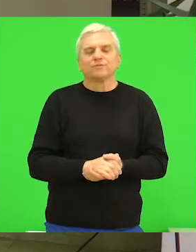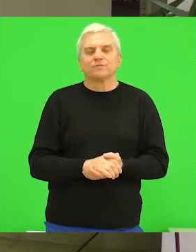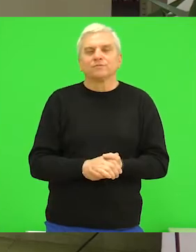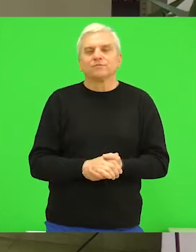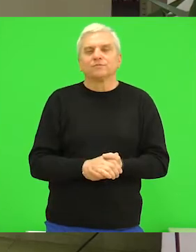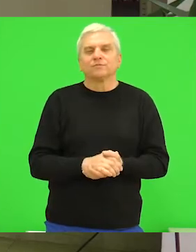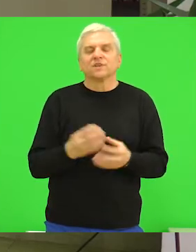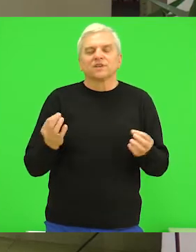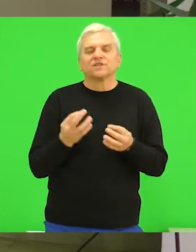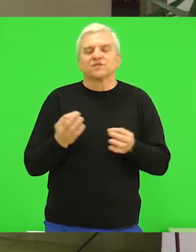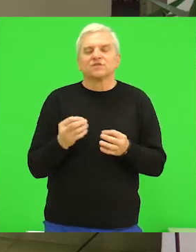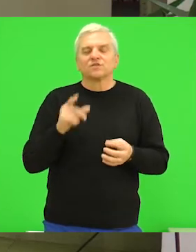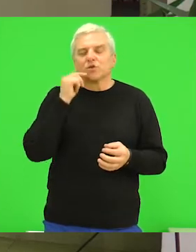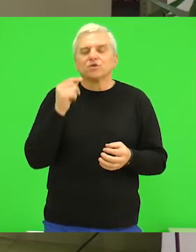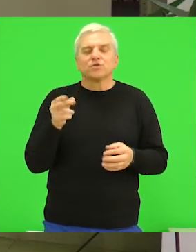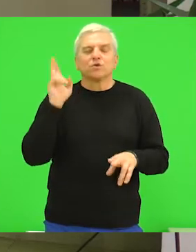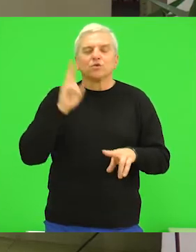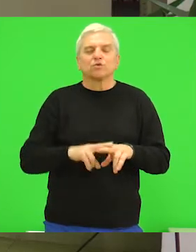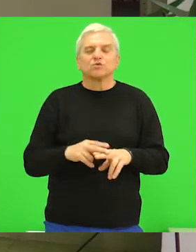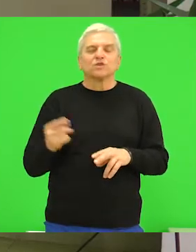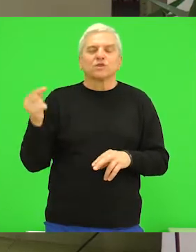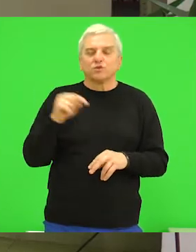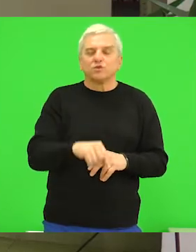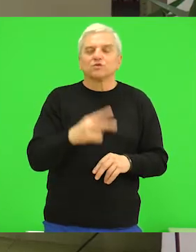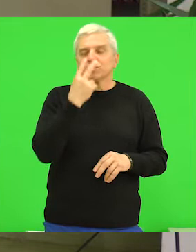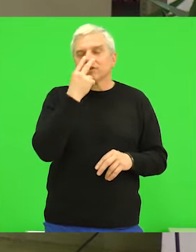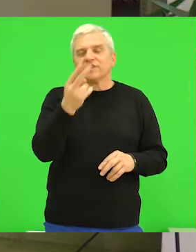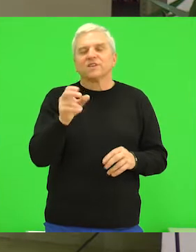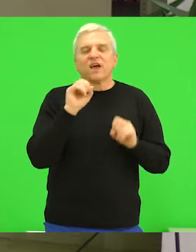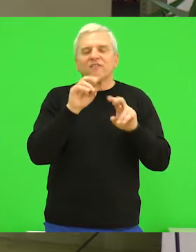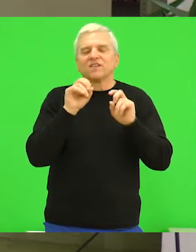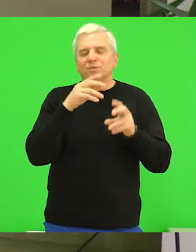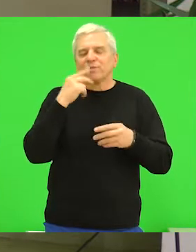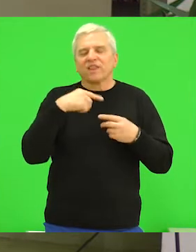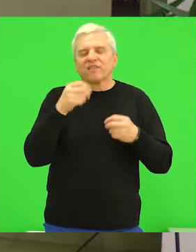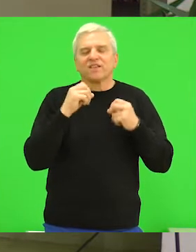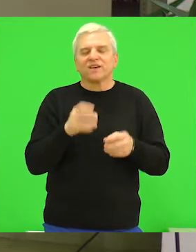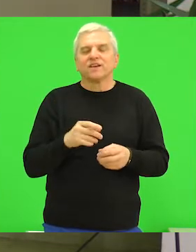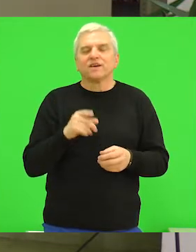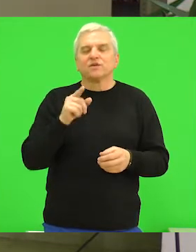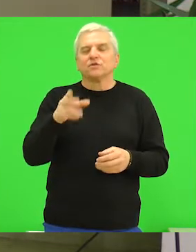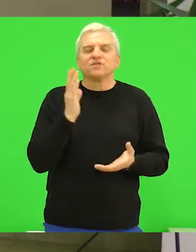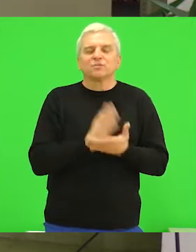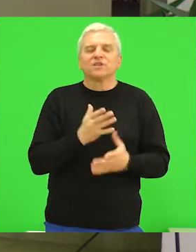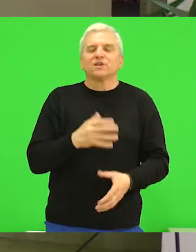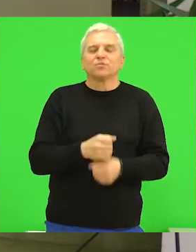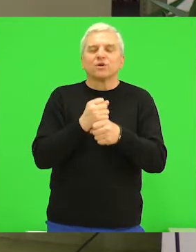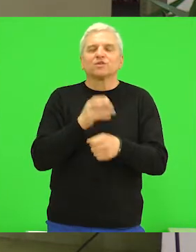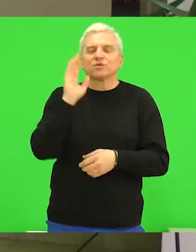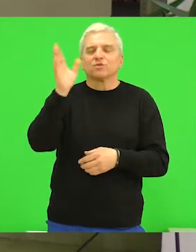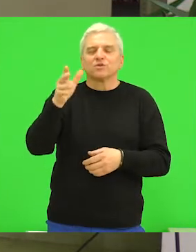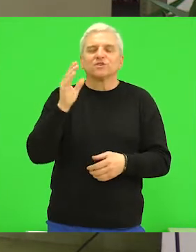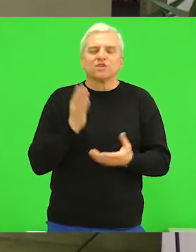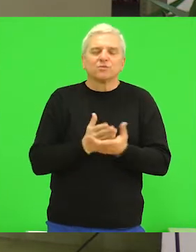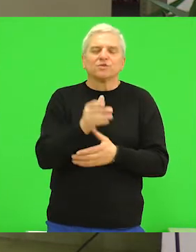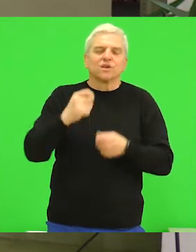I što su ljudi odlučili da dođu da vide ovo. I to će mi biti neka podrška za